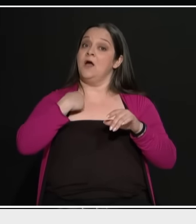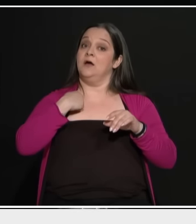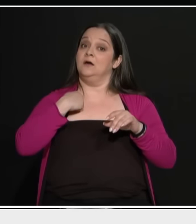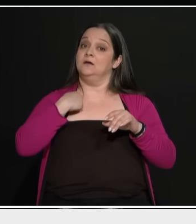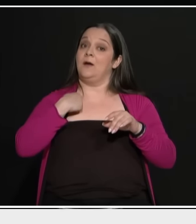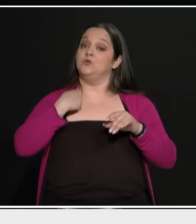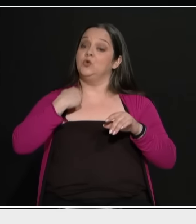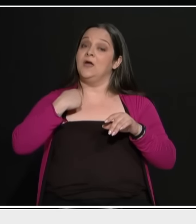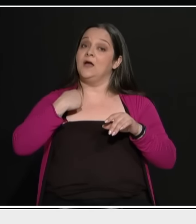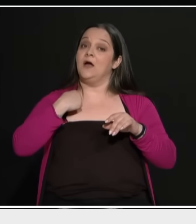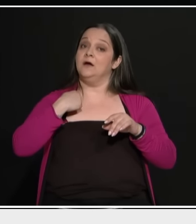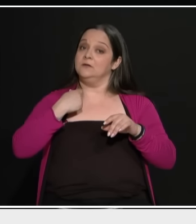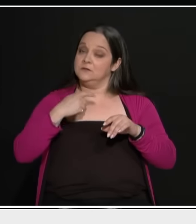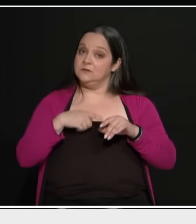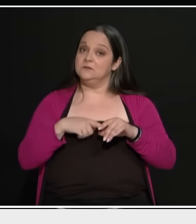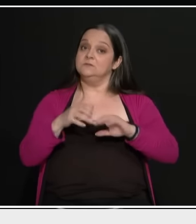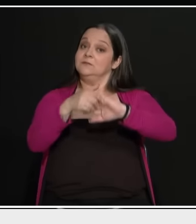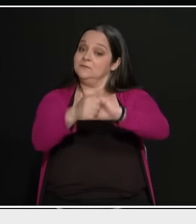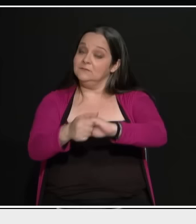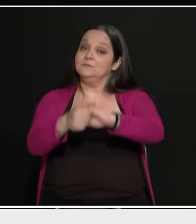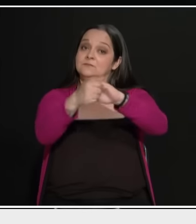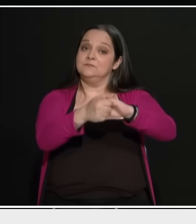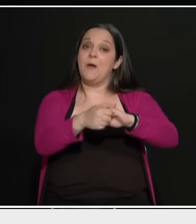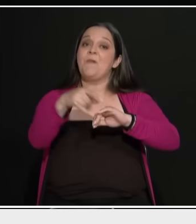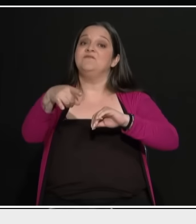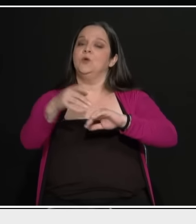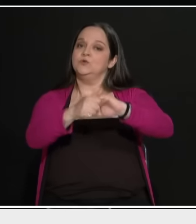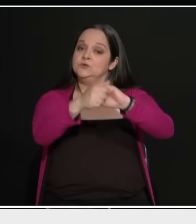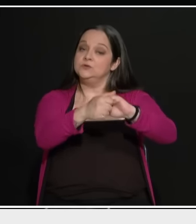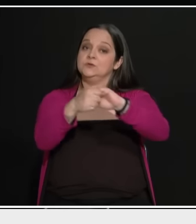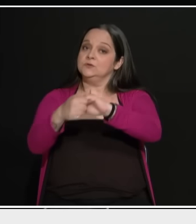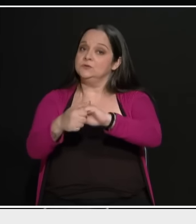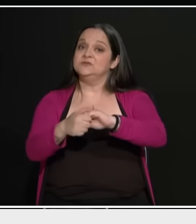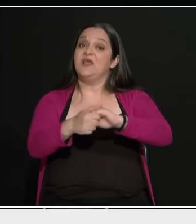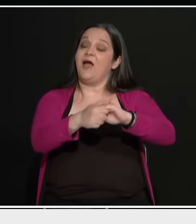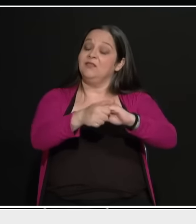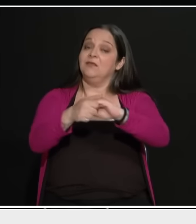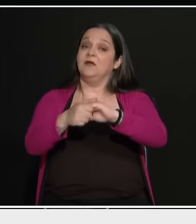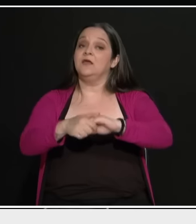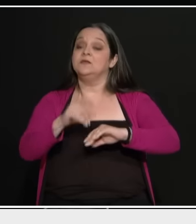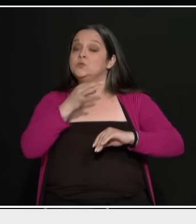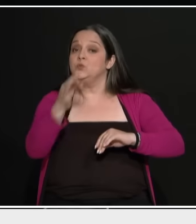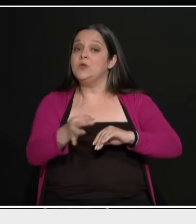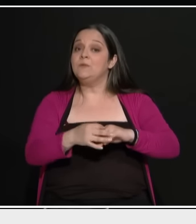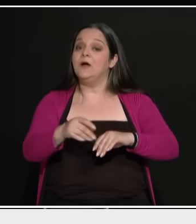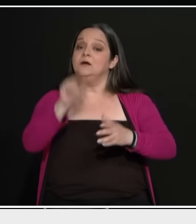πρώτη του έτος που δεχόταν συγχαρητήρια τον Παπλόπλου και του λέω μην υπογράψεις αυτό το πράγμα